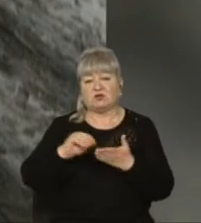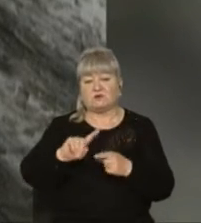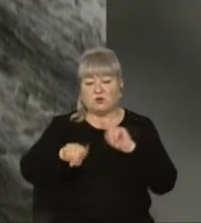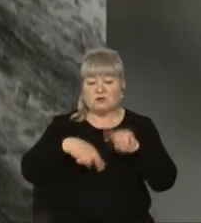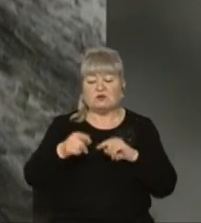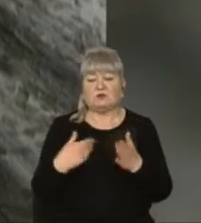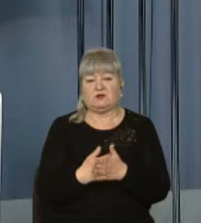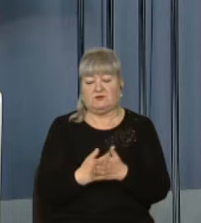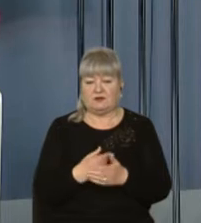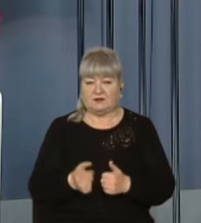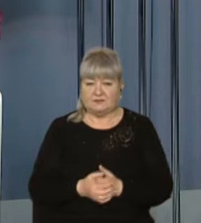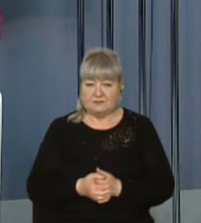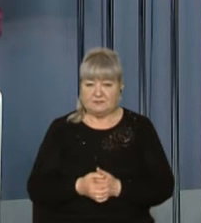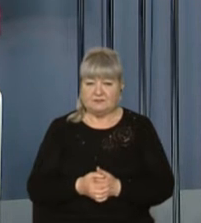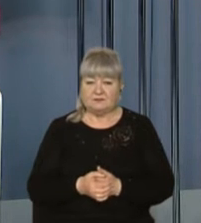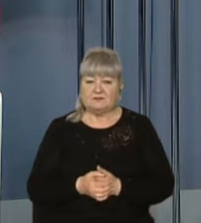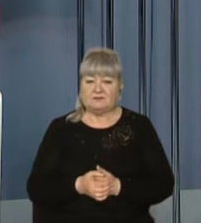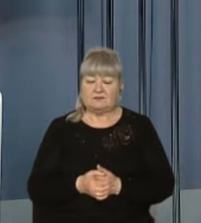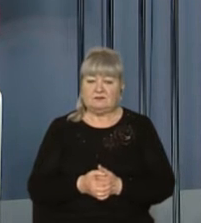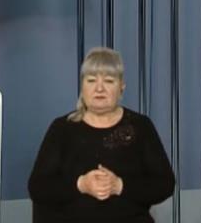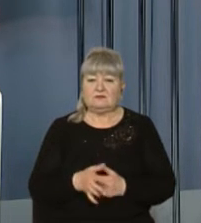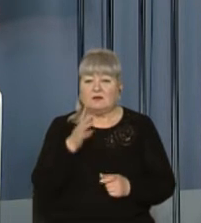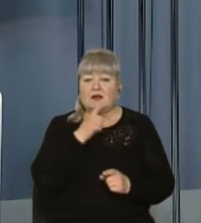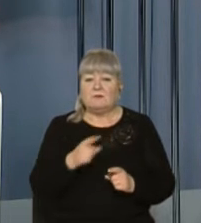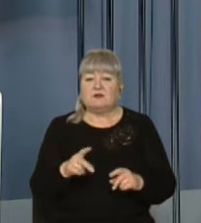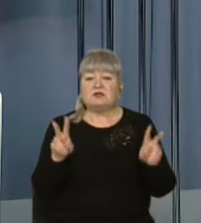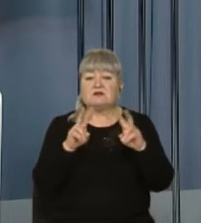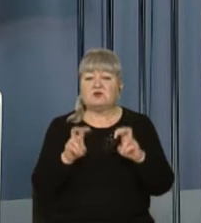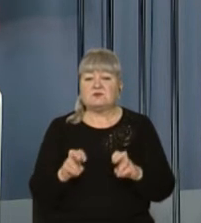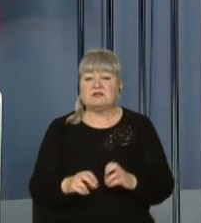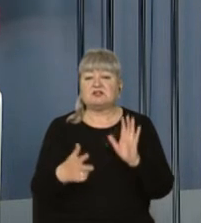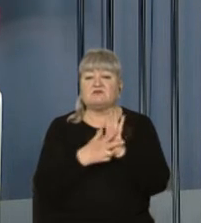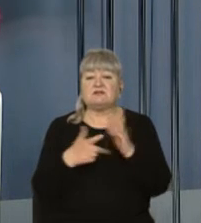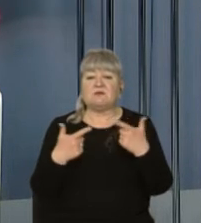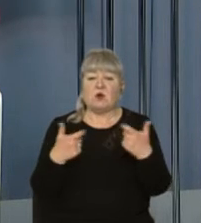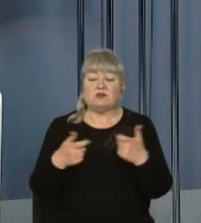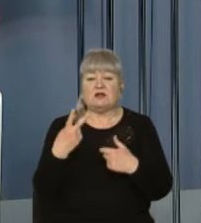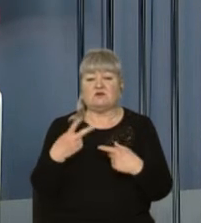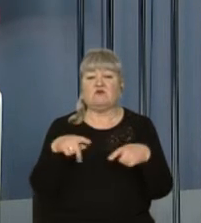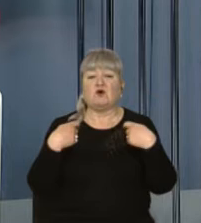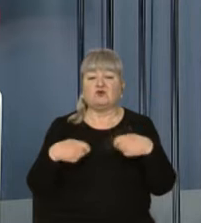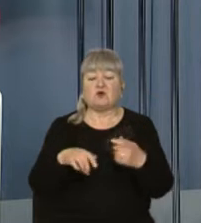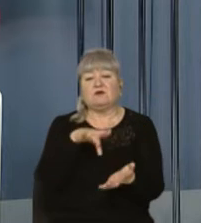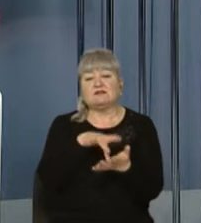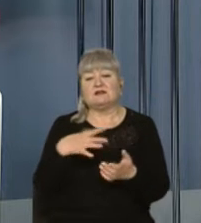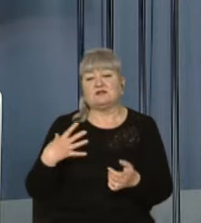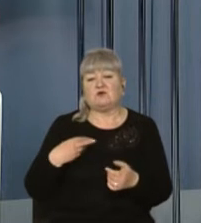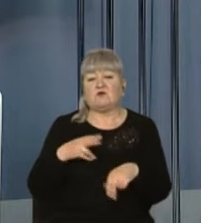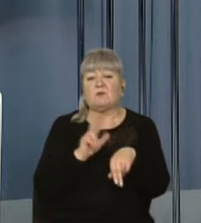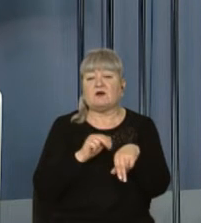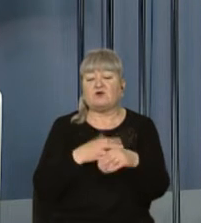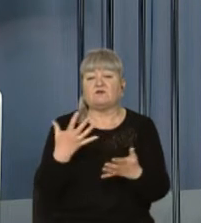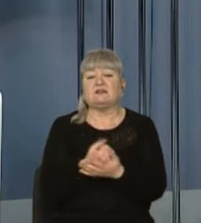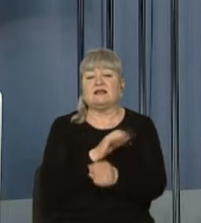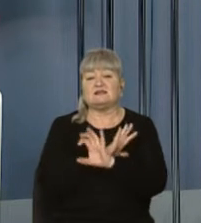наступному випуску новин. Під час обстежень восьми готелів та двох торгових центрів у Львові правоохоронці